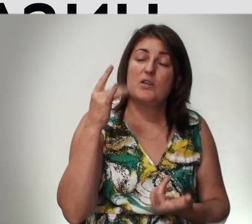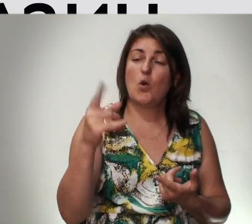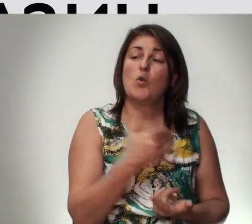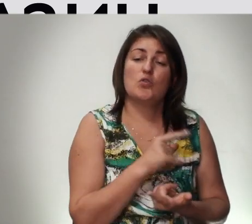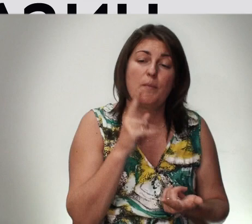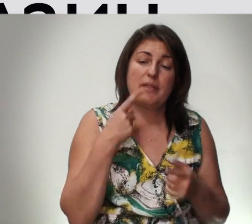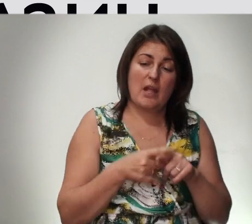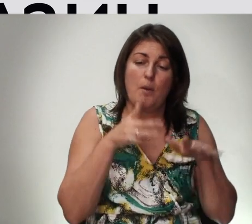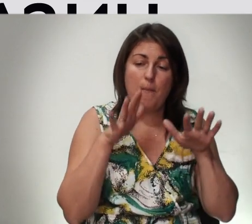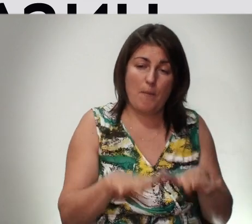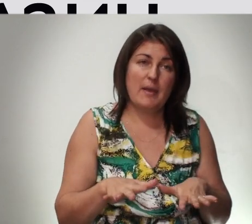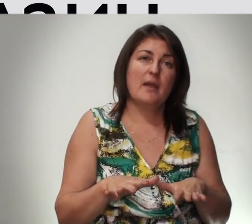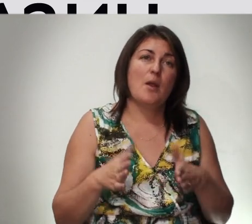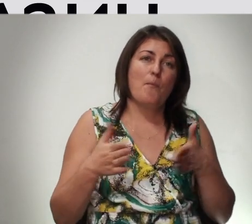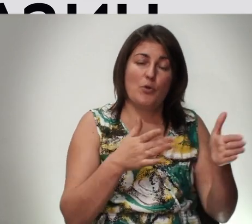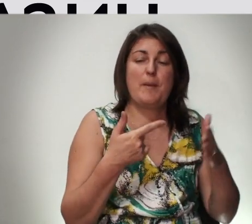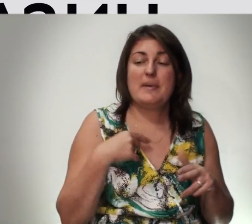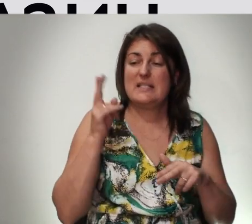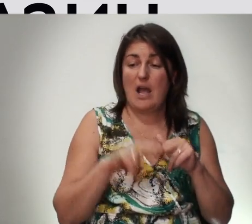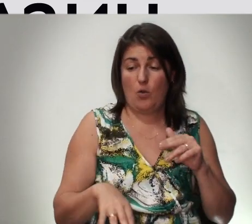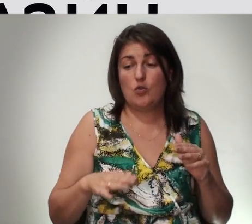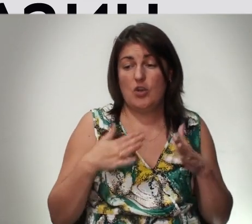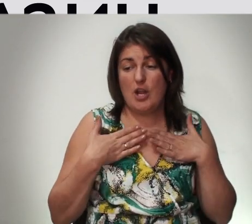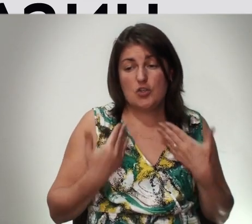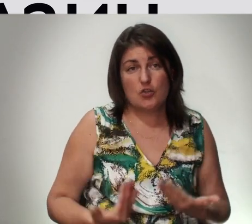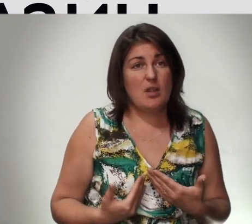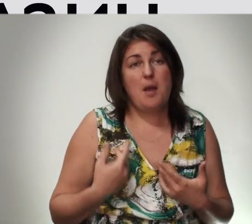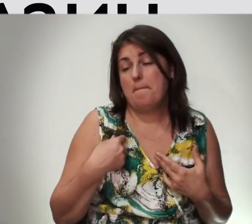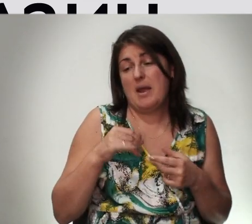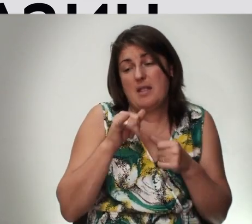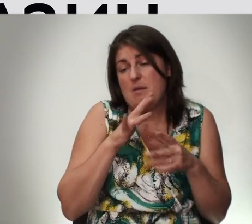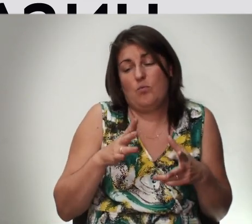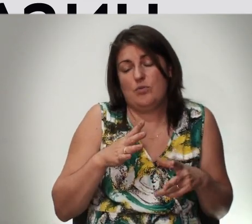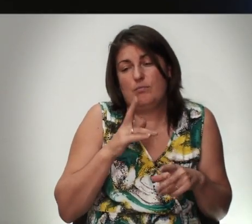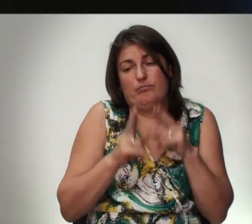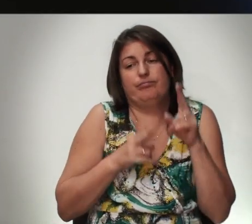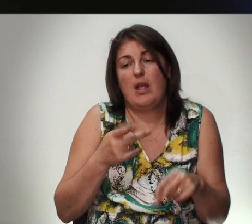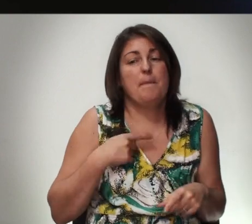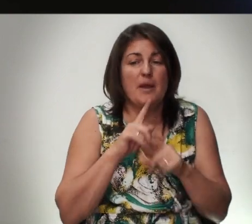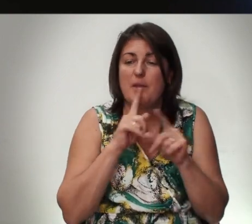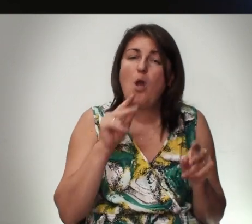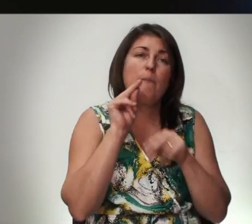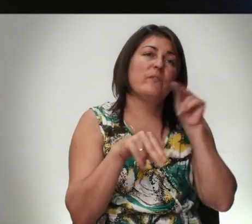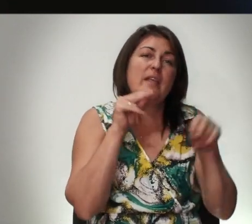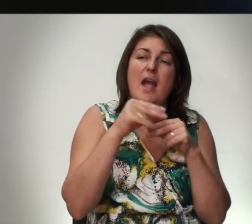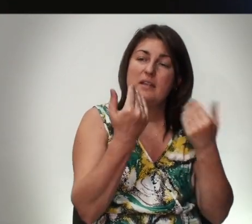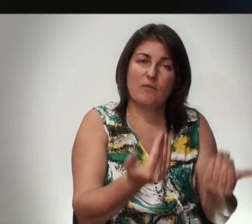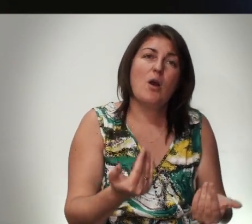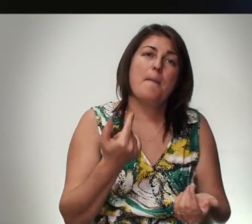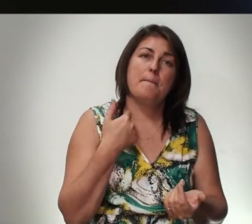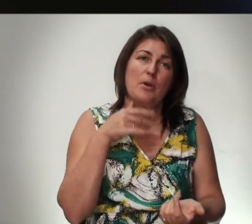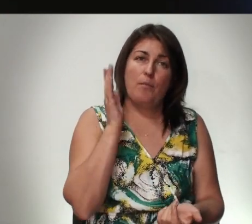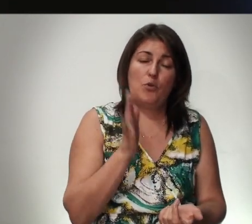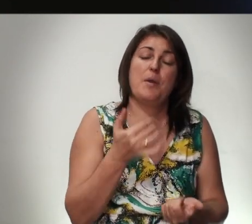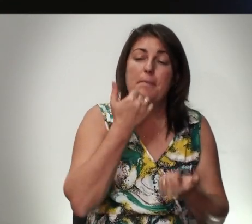Он хочет Чтобы На этом Моменте Пути Мы Закончили Нашу Жизнь Мы Не Будем Роптать Мы Не Будем Обвинять Его Мы